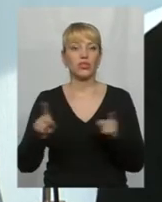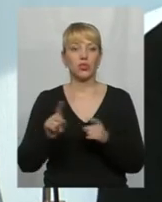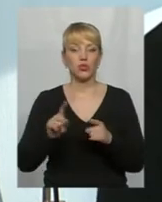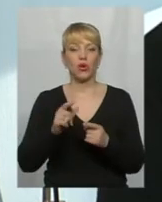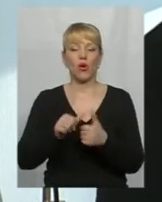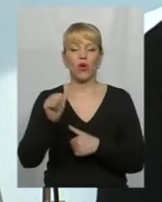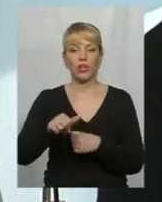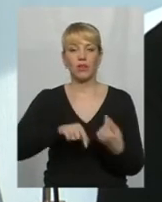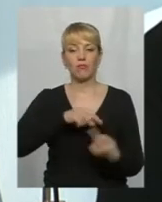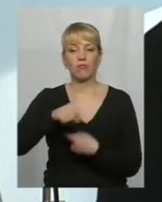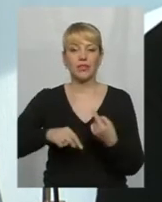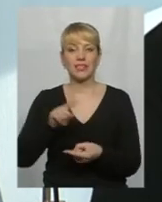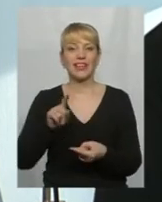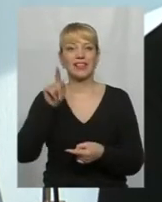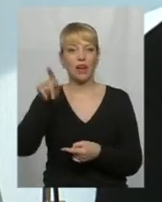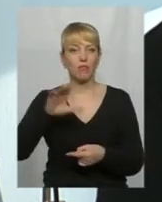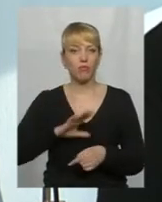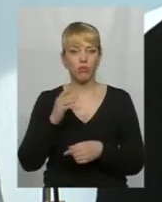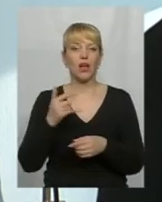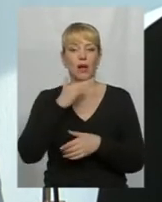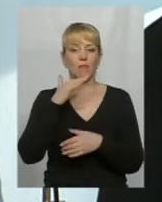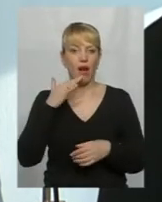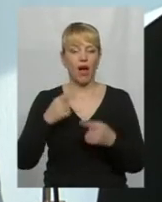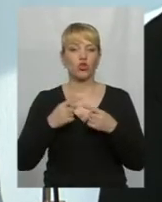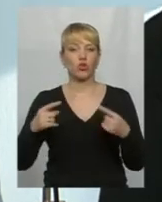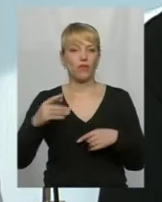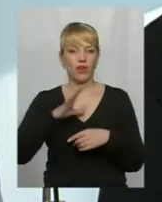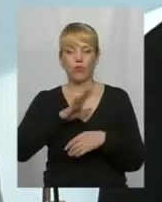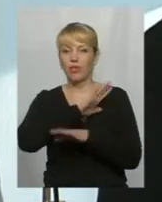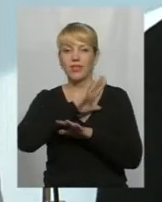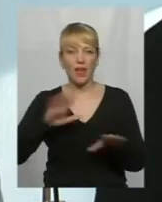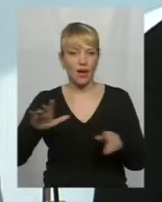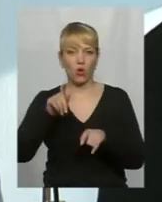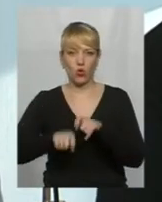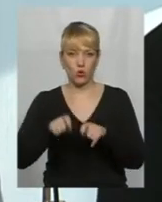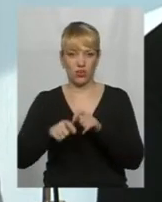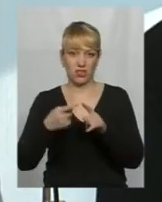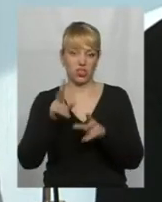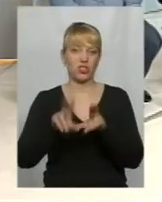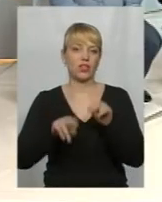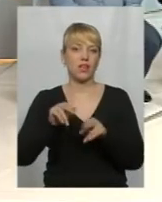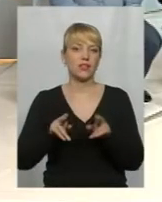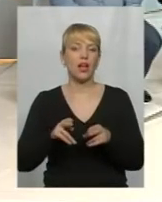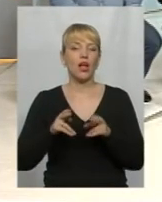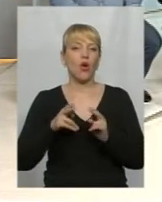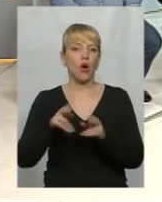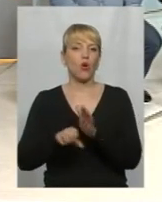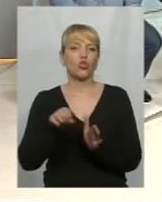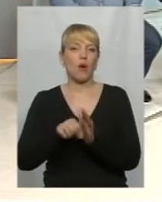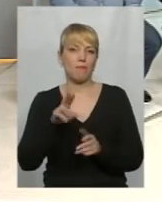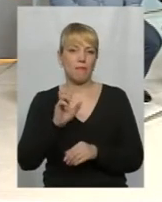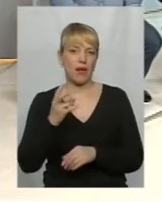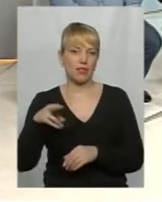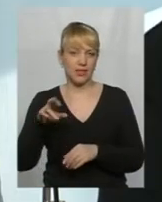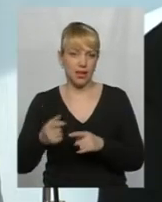бізнесу, який там був, дуже багато було, проходило товарів неконтрольованих, тобто просто контрабанда. Контрабанда, так, звичайно. Ось, що завжди появляється, коли